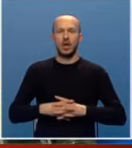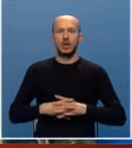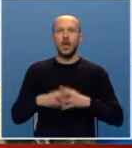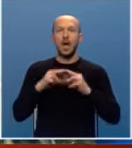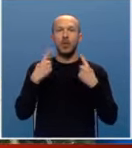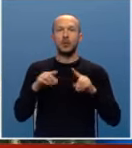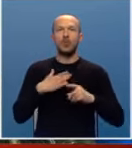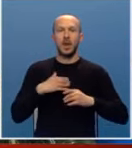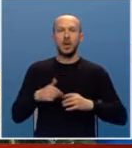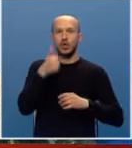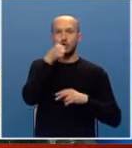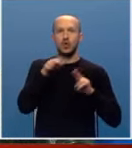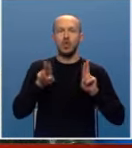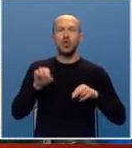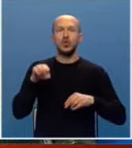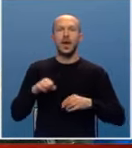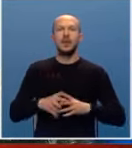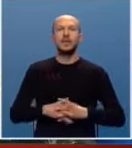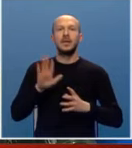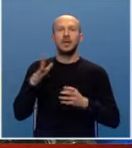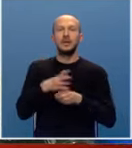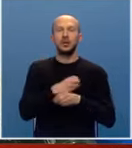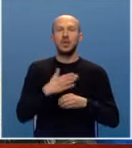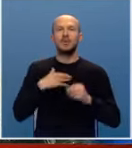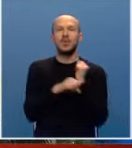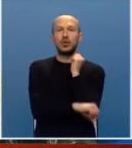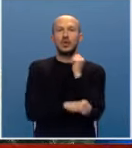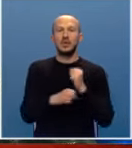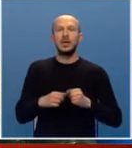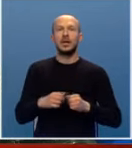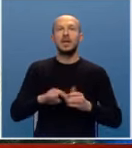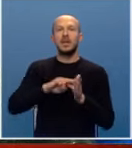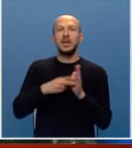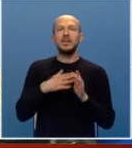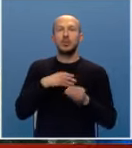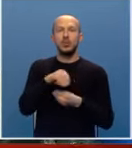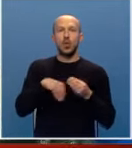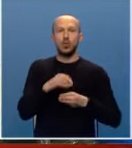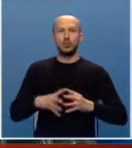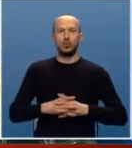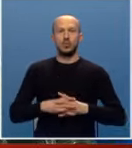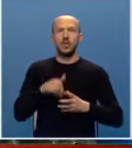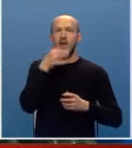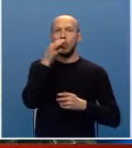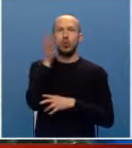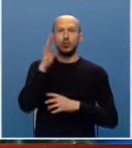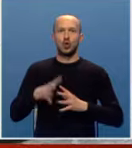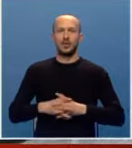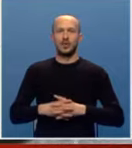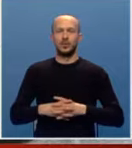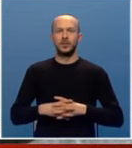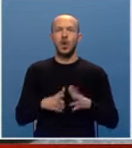pogotovo meni, što mogu da nakon završetka svog fakulteta planiram svoju porodicu i bolju budućnost.